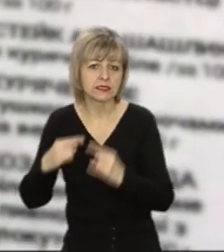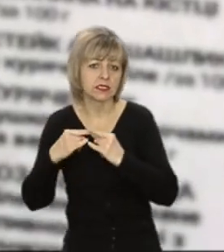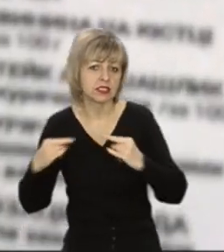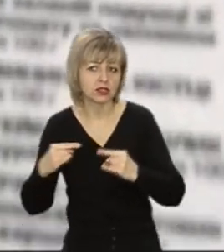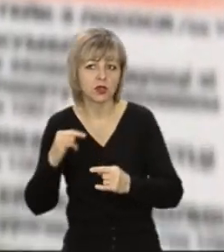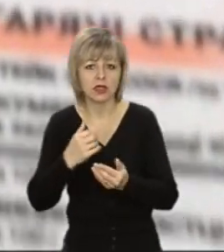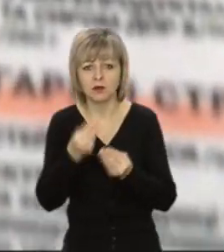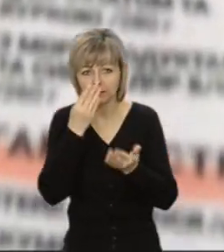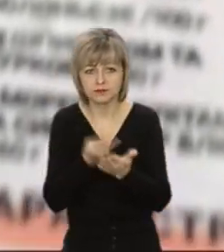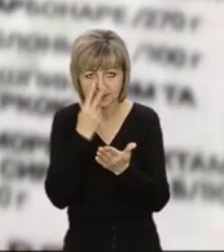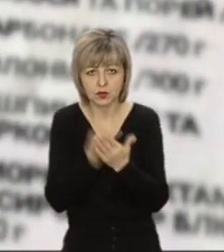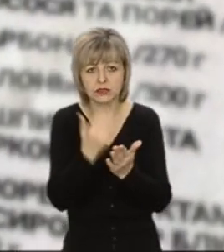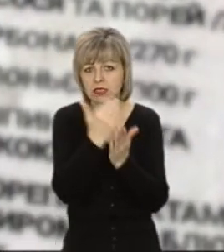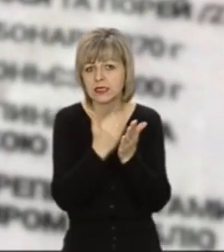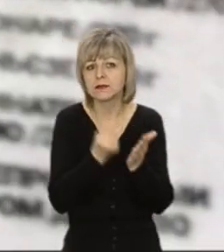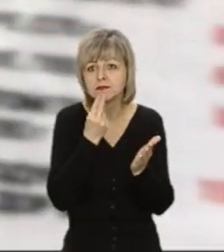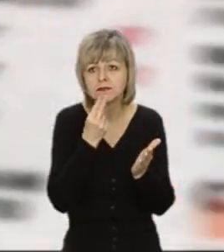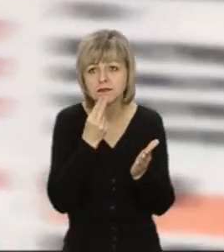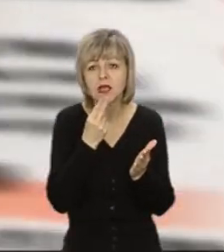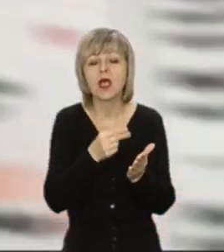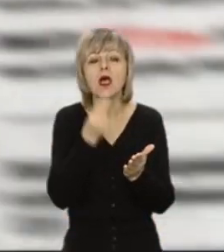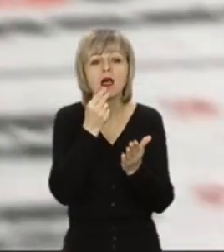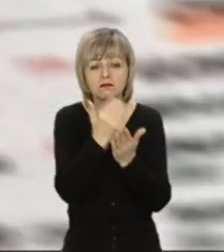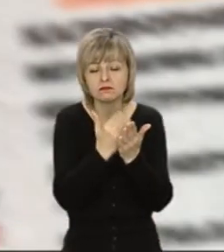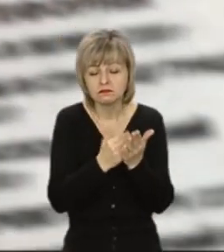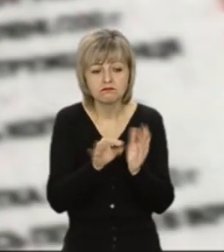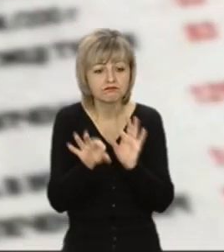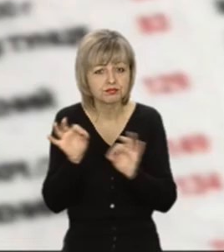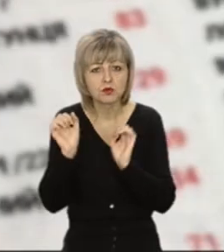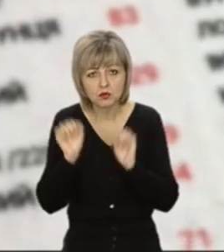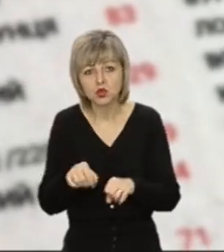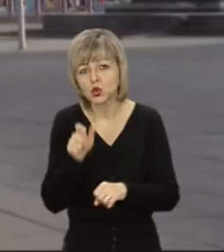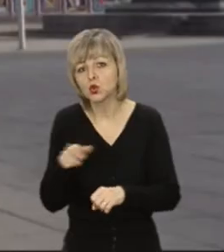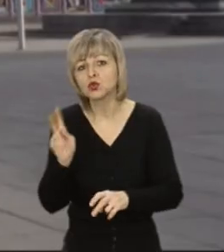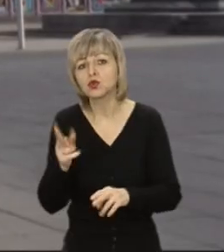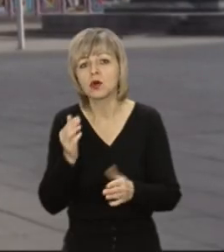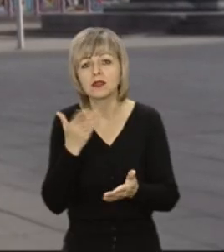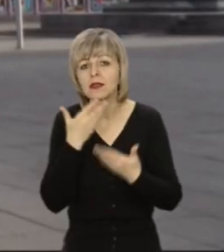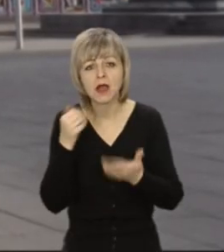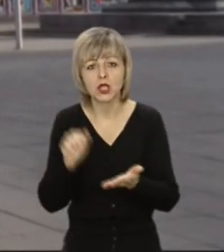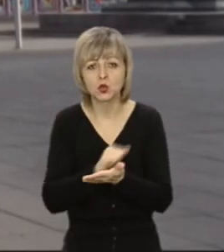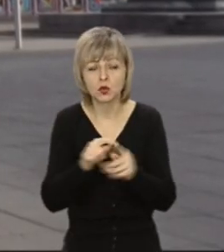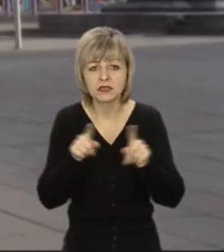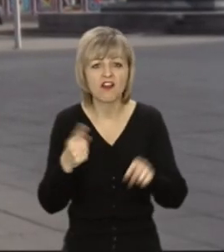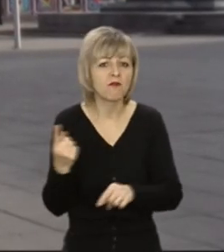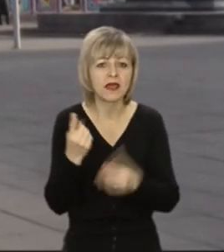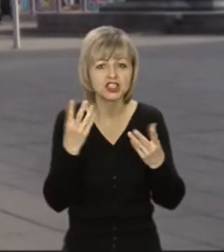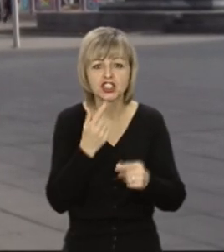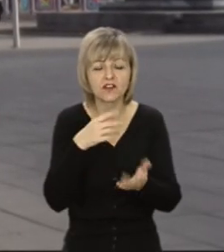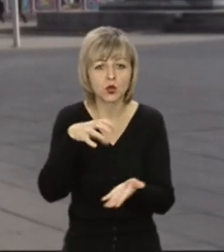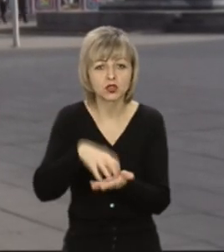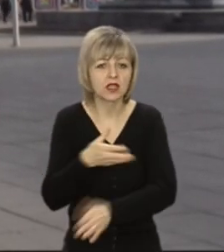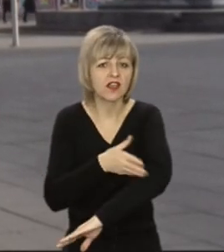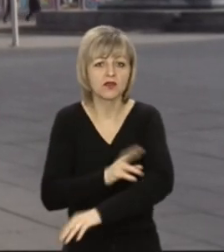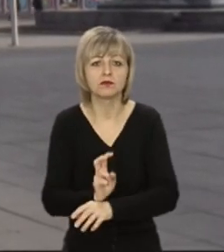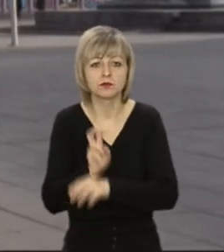столик та меню. Тож, як виявляється, поїсти у закладах можуть і люди без ковід-сертифікатів. Пригадуємо, у перші дні червоної зони на